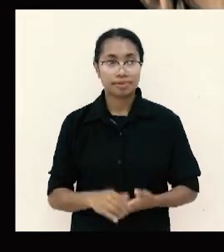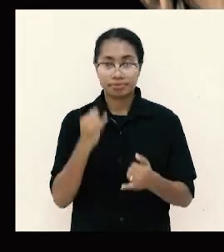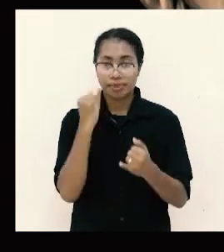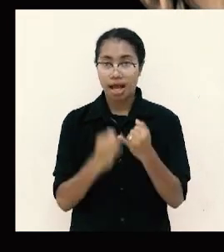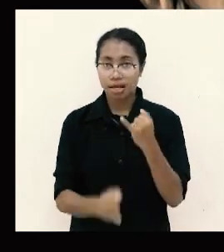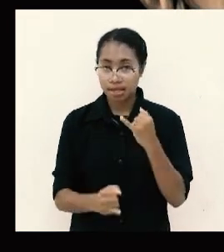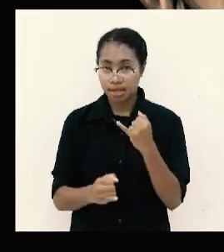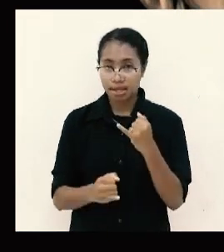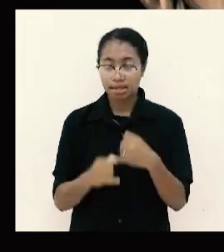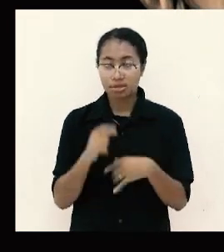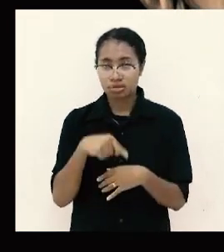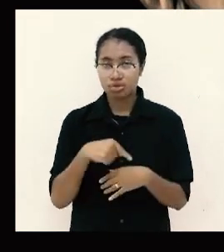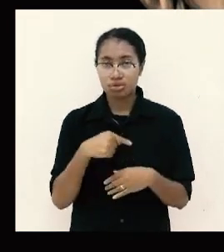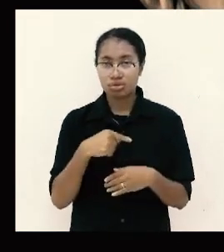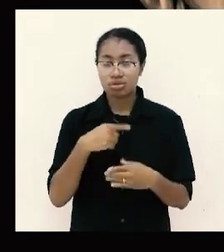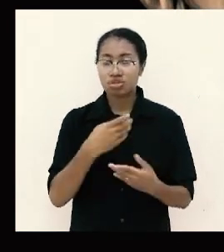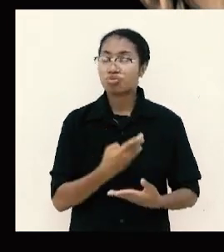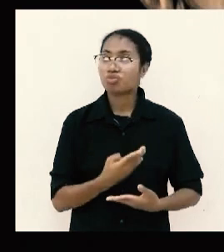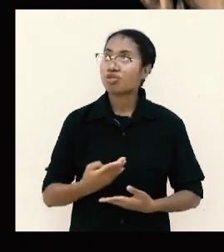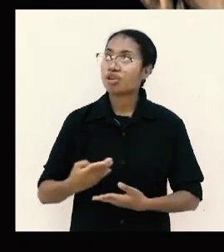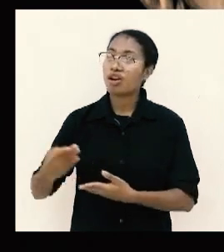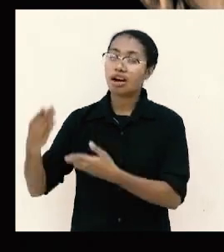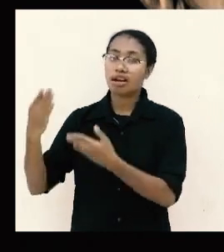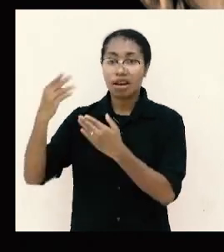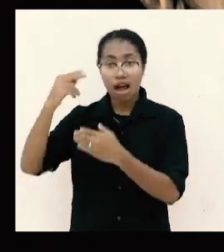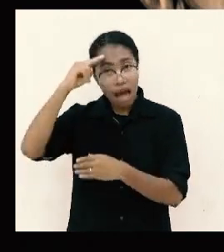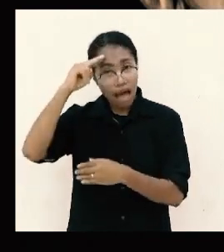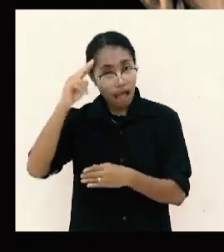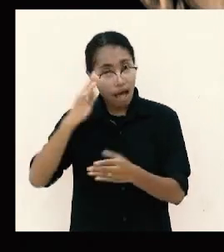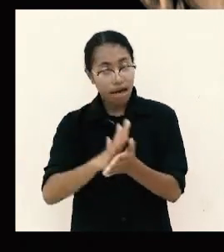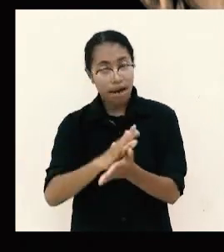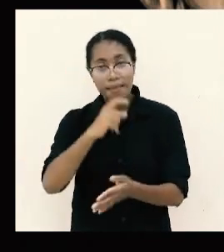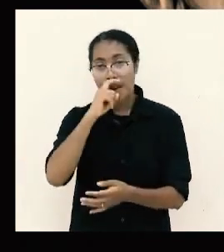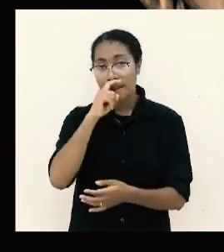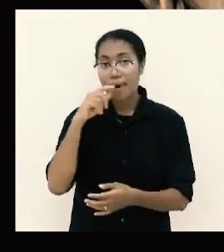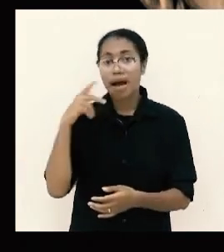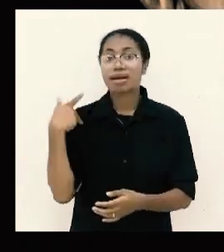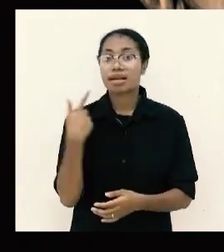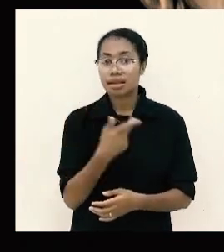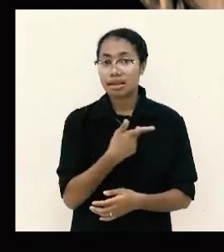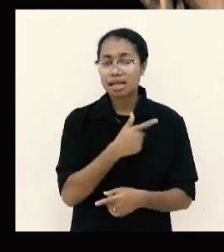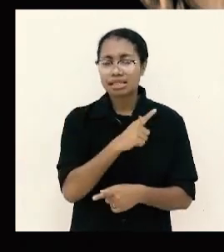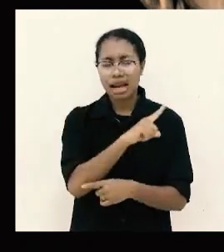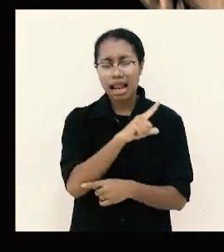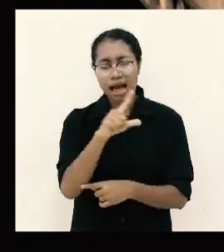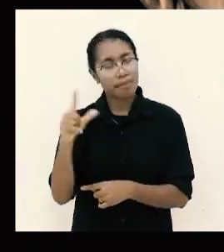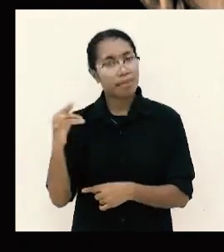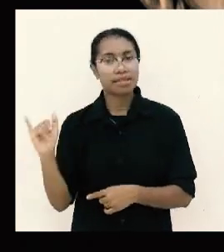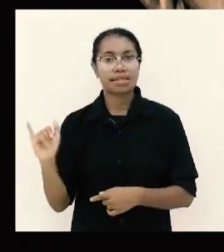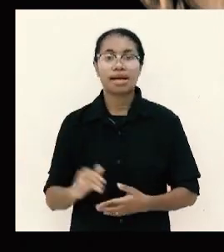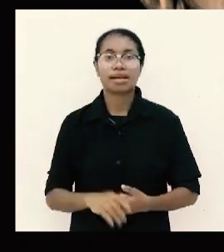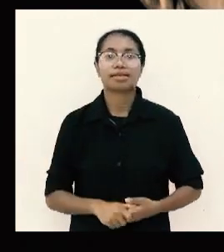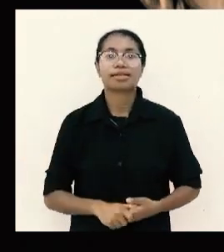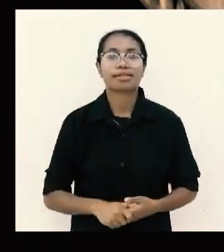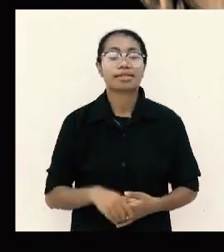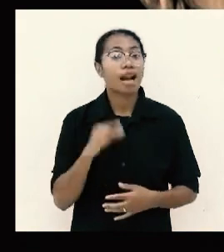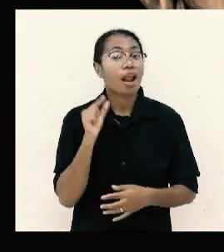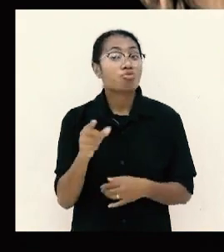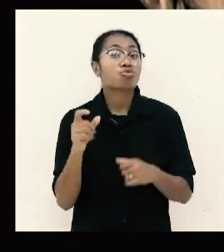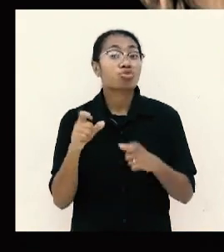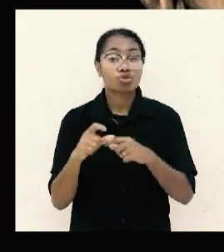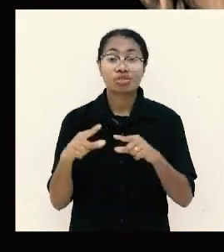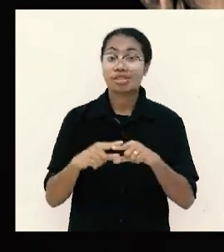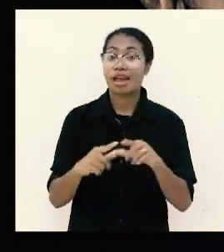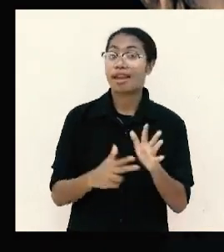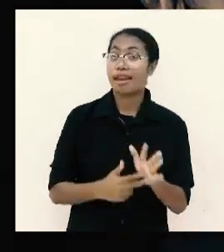dimuliakanlah Allah dan Bapak kita selama-lamanya jadi dalam urusan persembahan yang dia